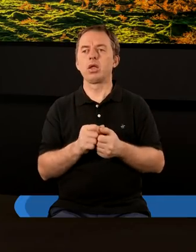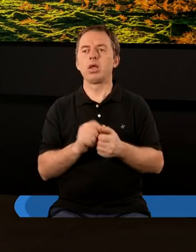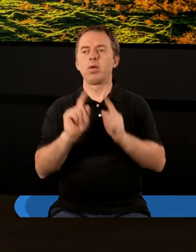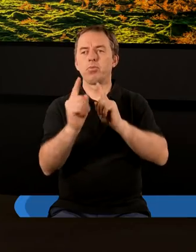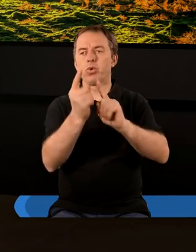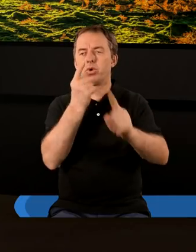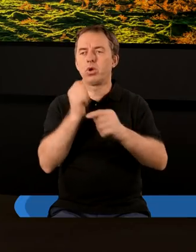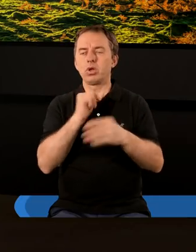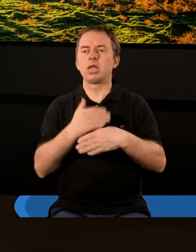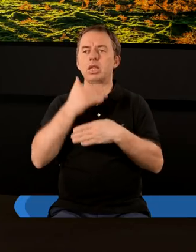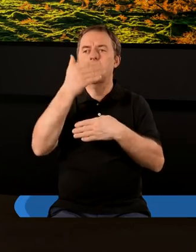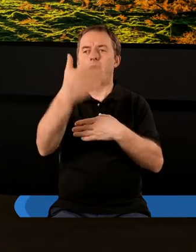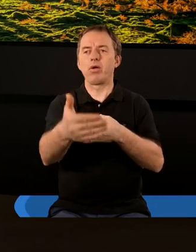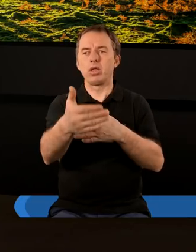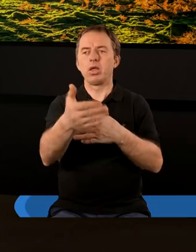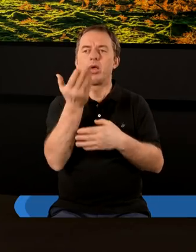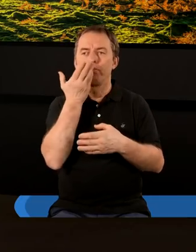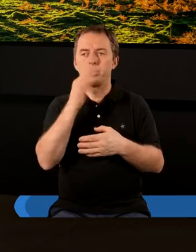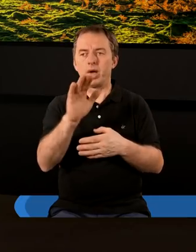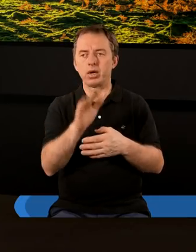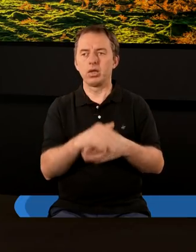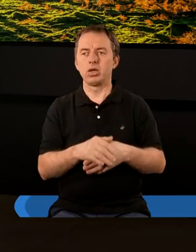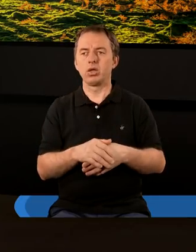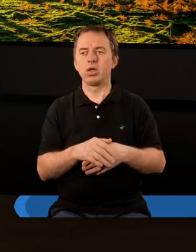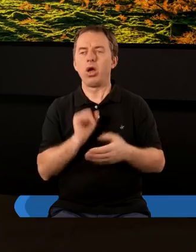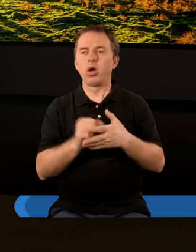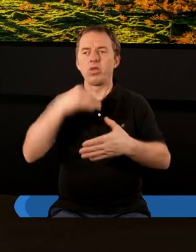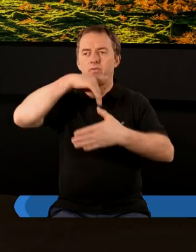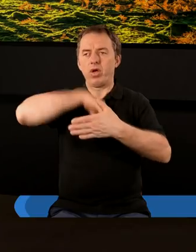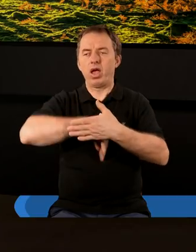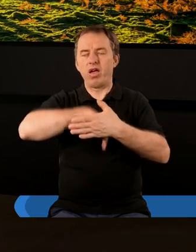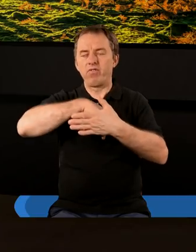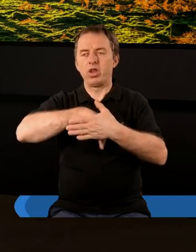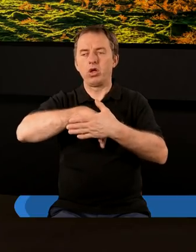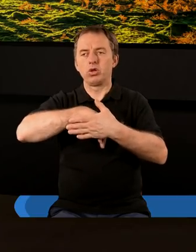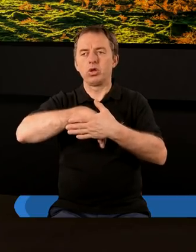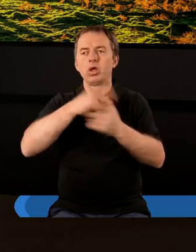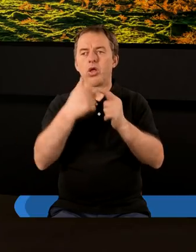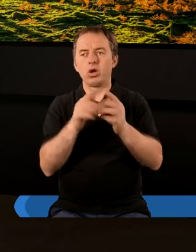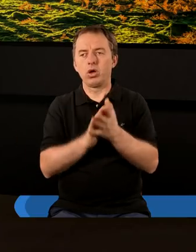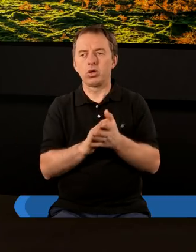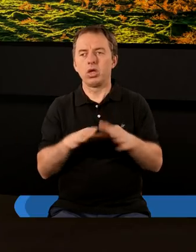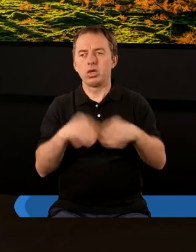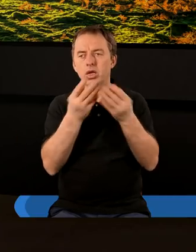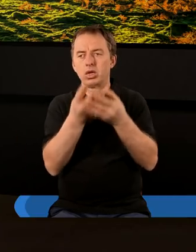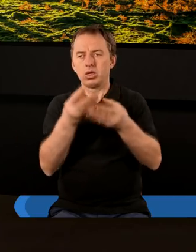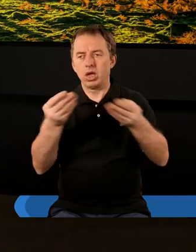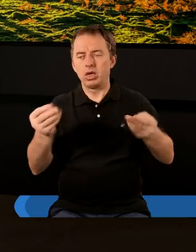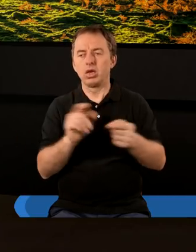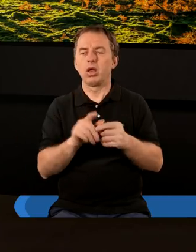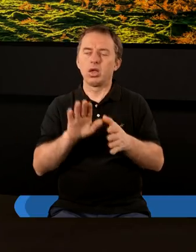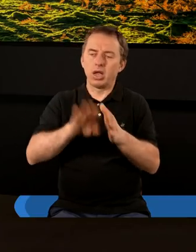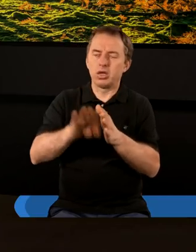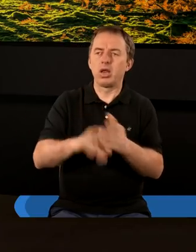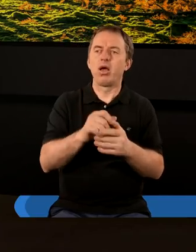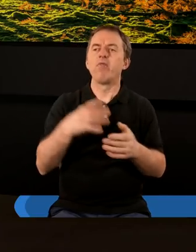tyle pochodzi od zewnątrz, ale coraz bardziej od wewnątrz, w tym sensie, że ten Kościół zaczyna zaniżać pewne